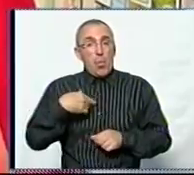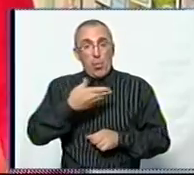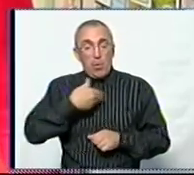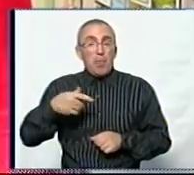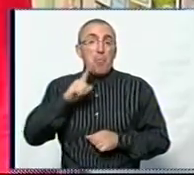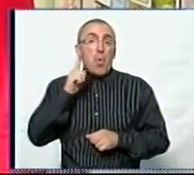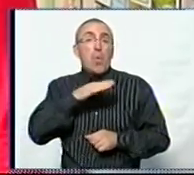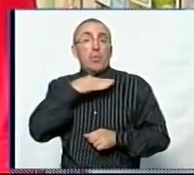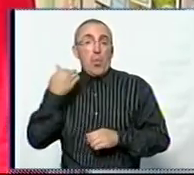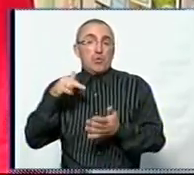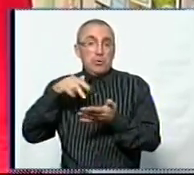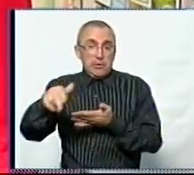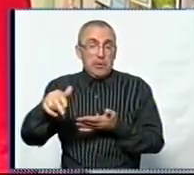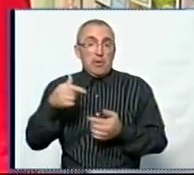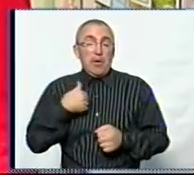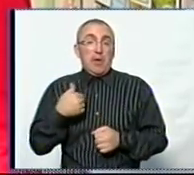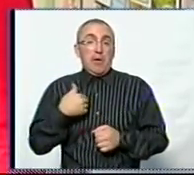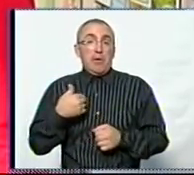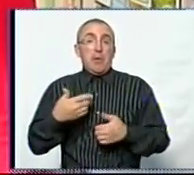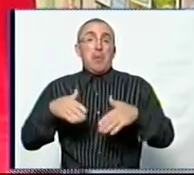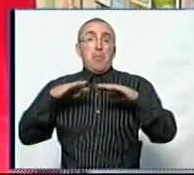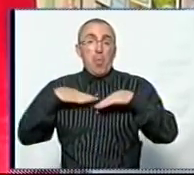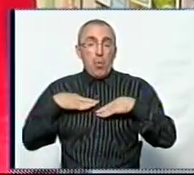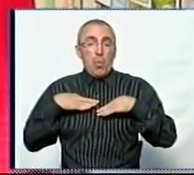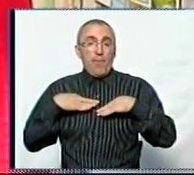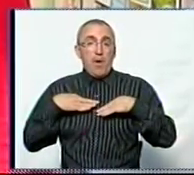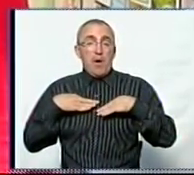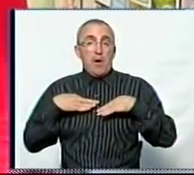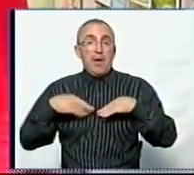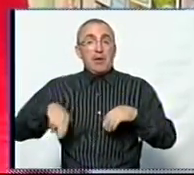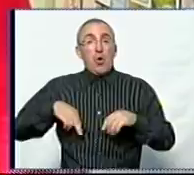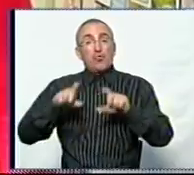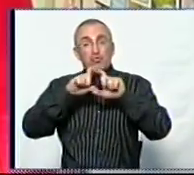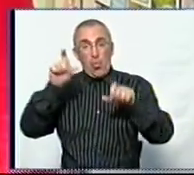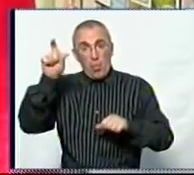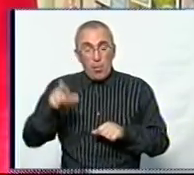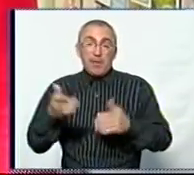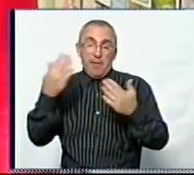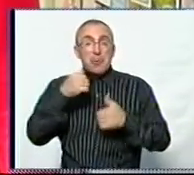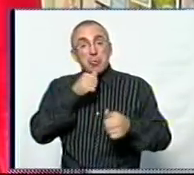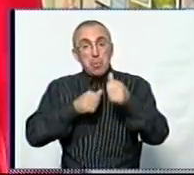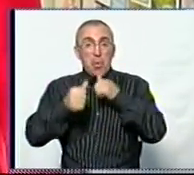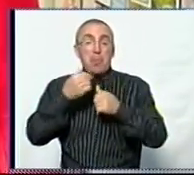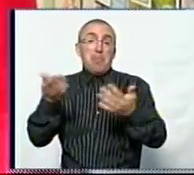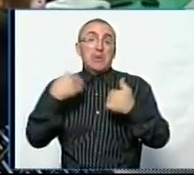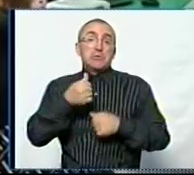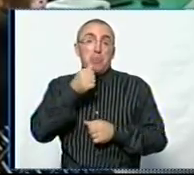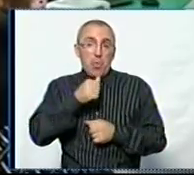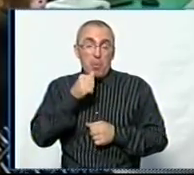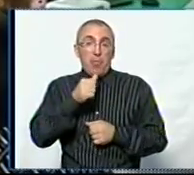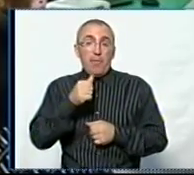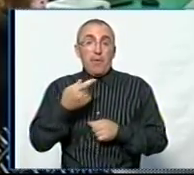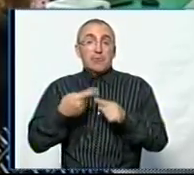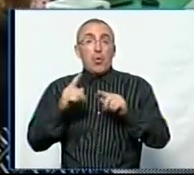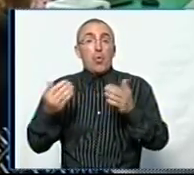молодь не хоче йти. І нам якось запропонувала директор школи, каже, давайте спробуємо. Ну, ми спробували».